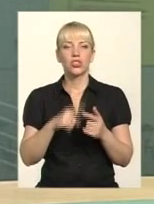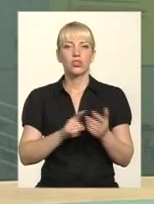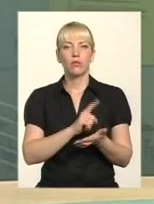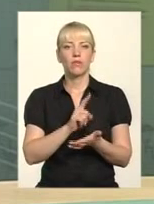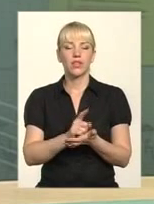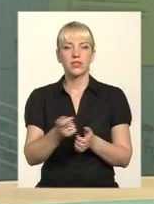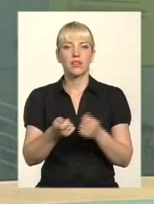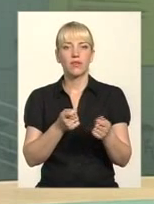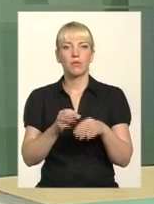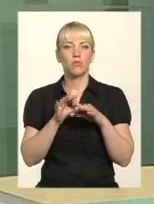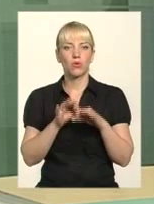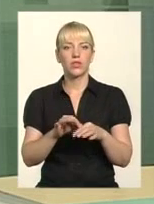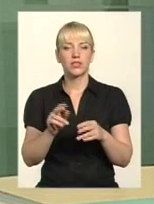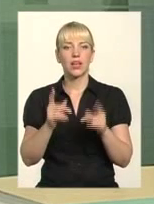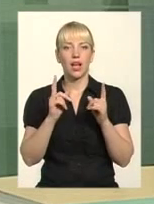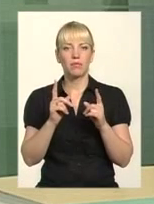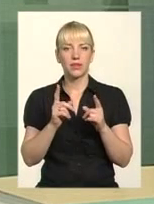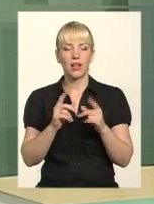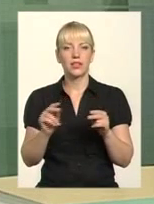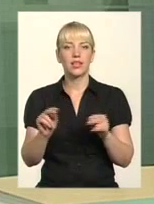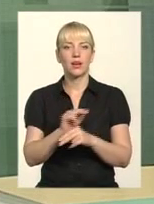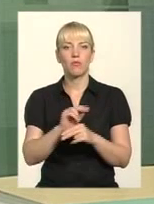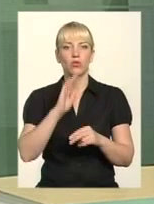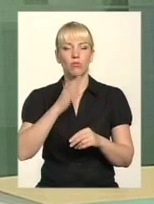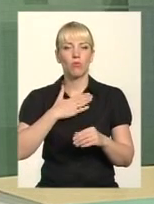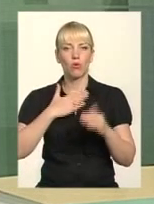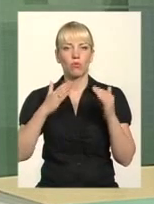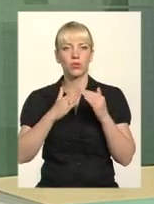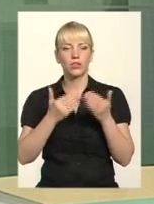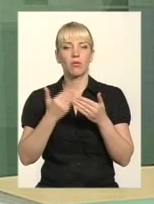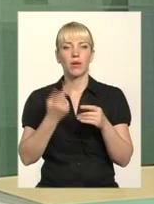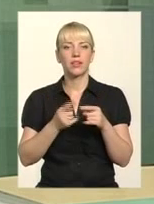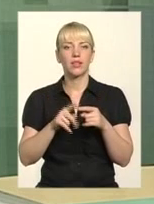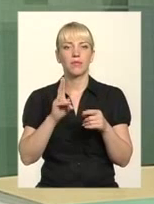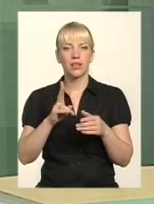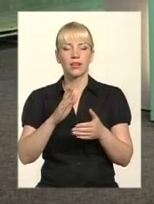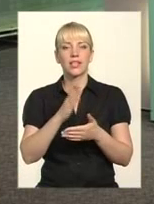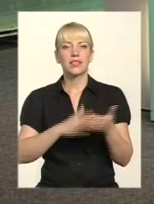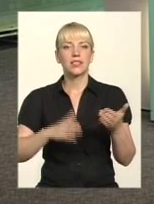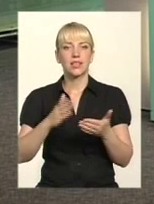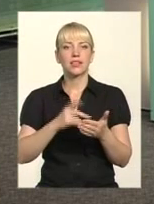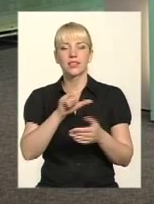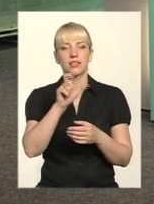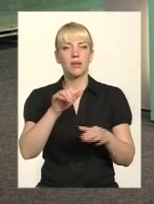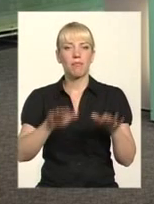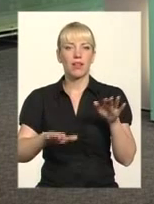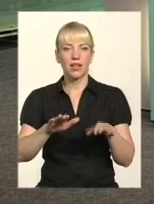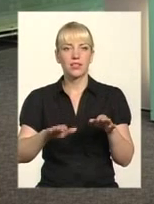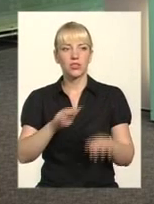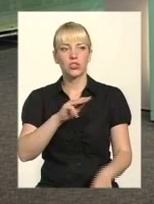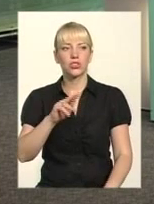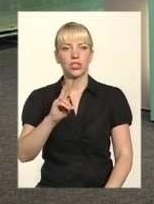влада провести капітальний ремонт свого будинку перед тим, як зняти його з балансу житло-поминального